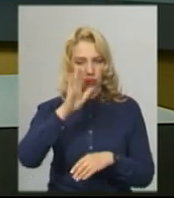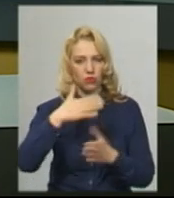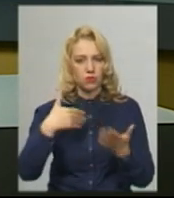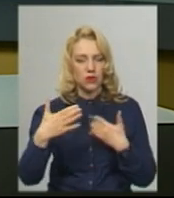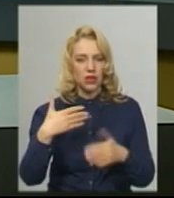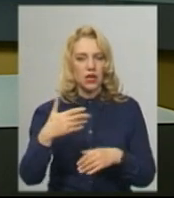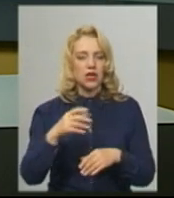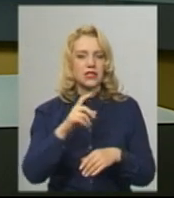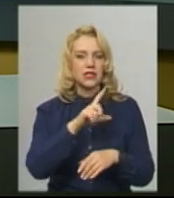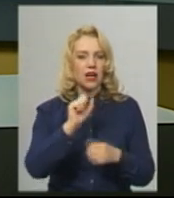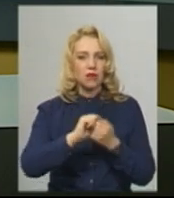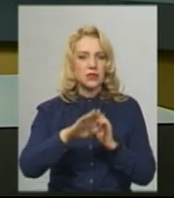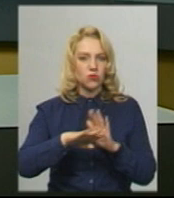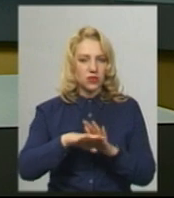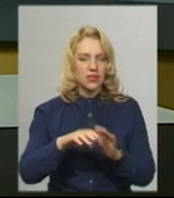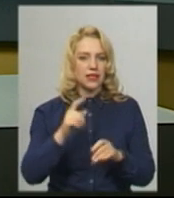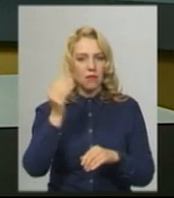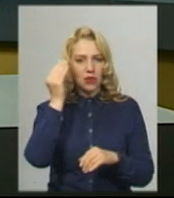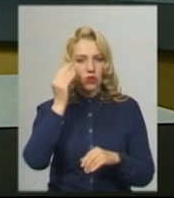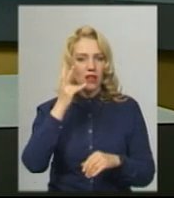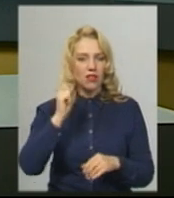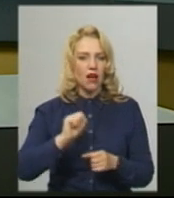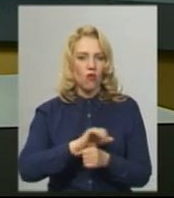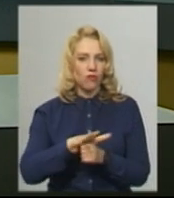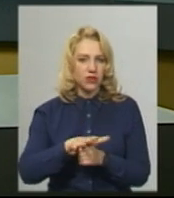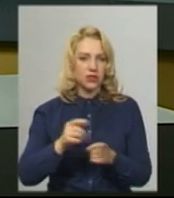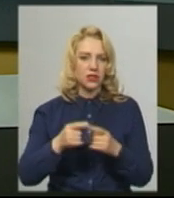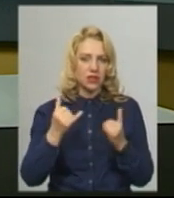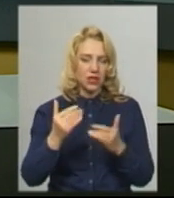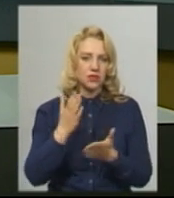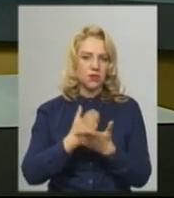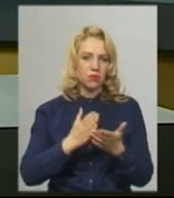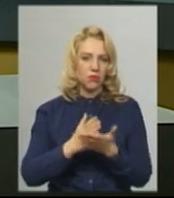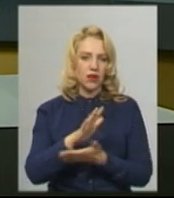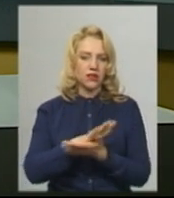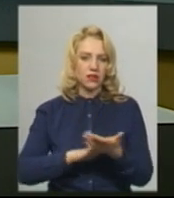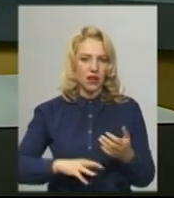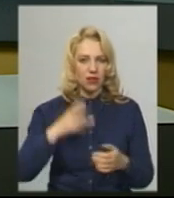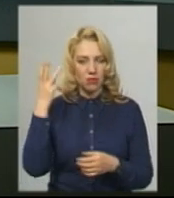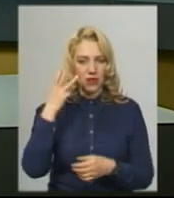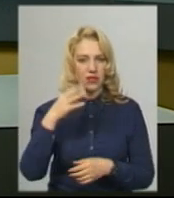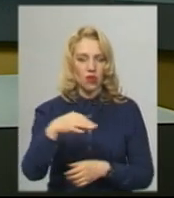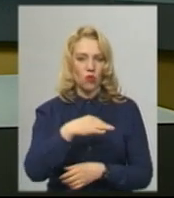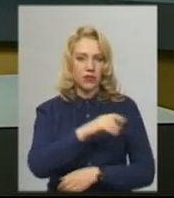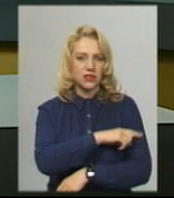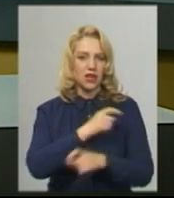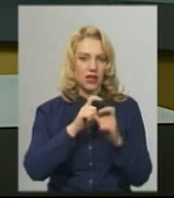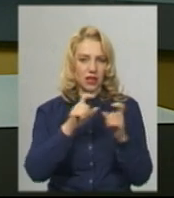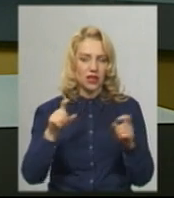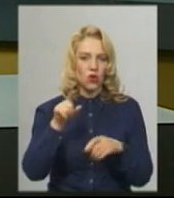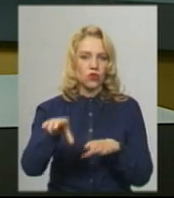-Подільського. Наразі він із підозрою на COVID-19 і надалі перебуває у Хмельницькій обласній лікарні. У нього відібрали